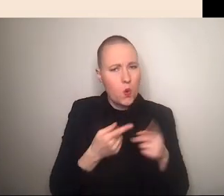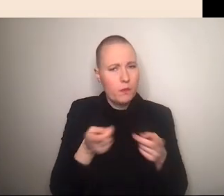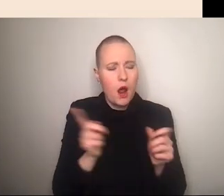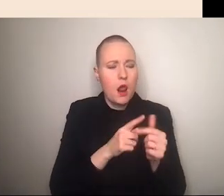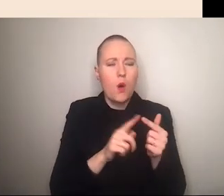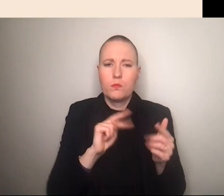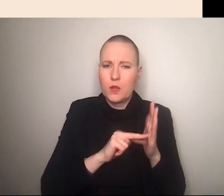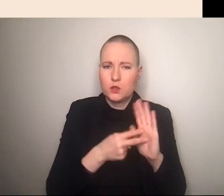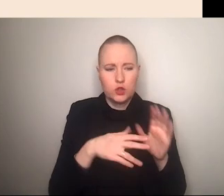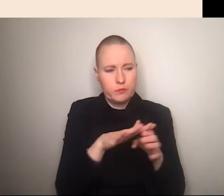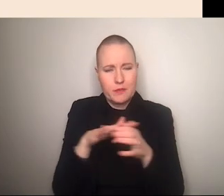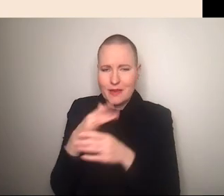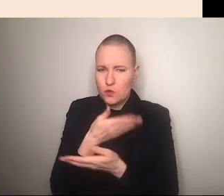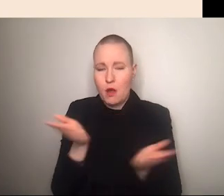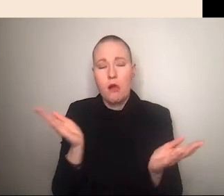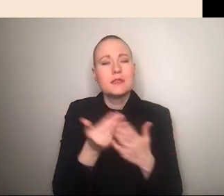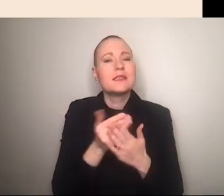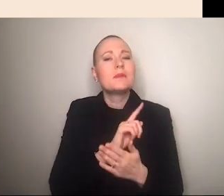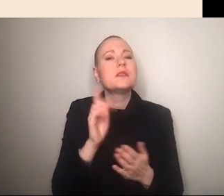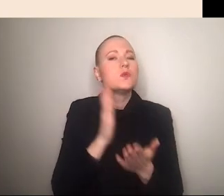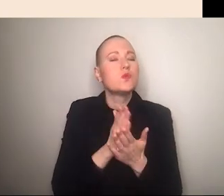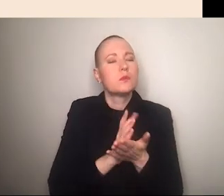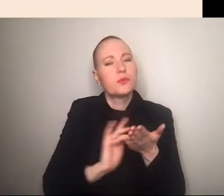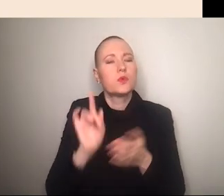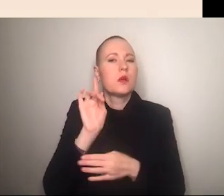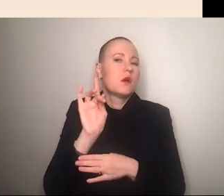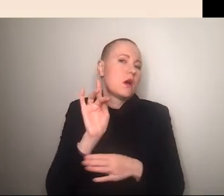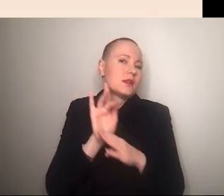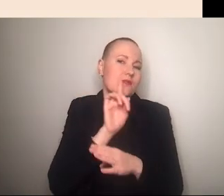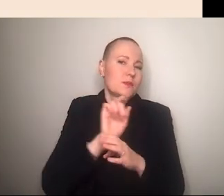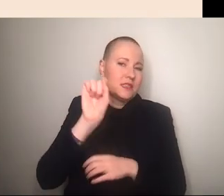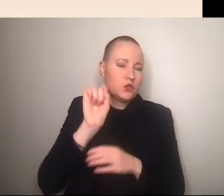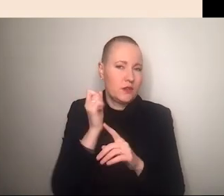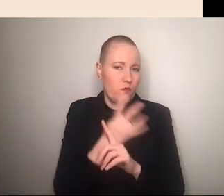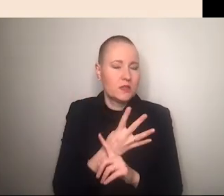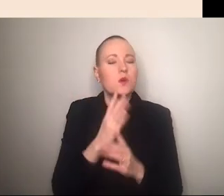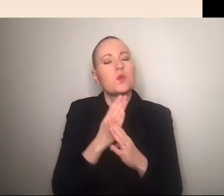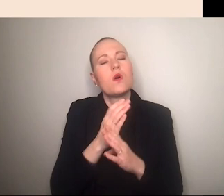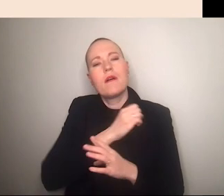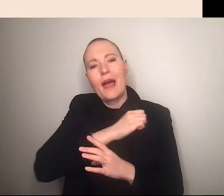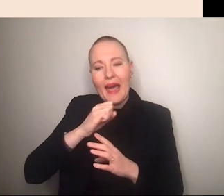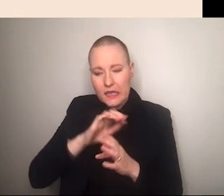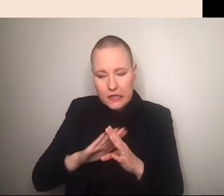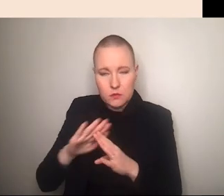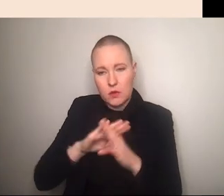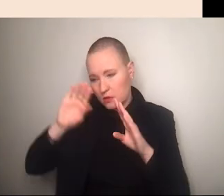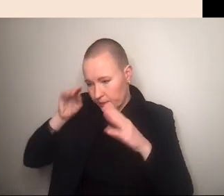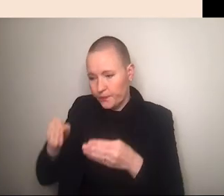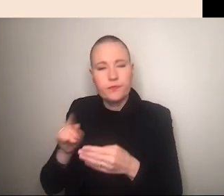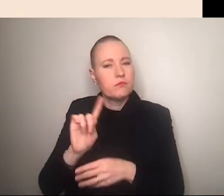schaue ich mir nicht nur influenza an die sozusagen explizit der extrem rechten zugeordnet werden oder der rechten zugeordnet werden auch wenn